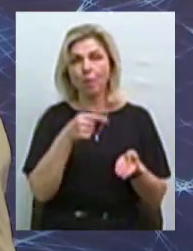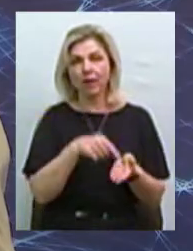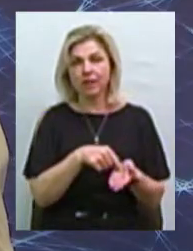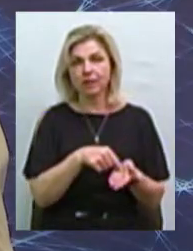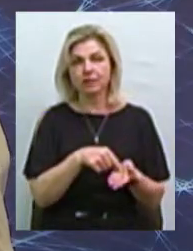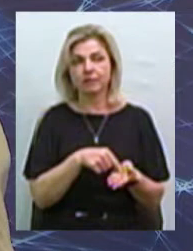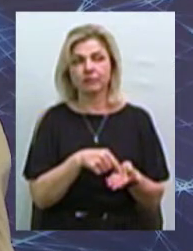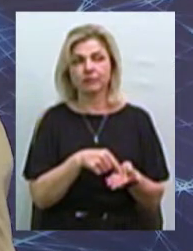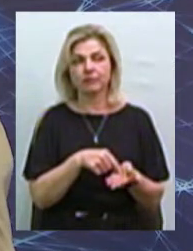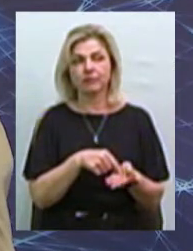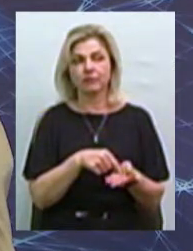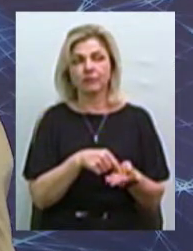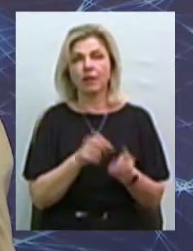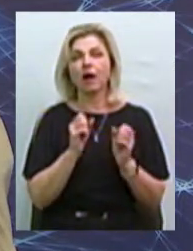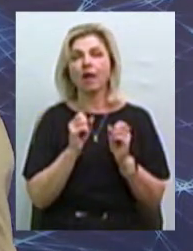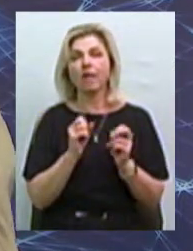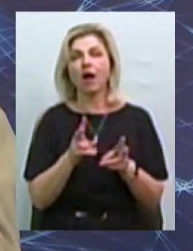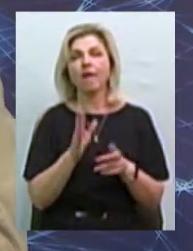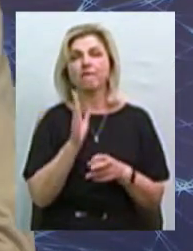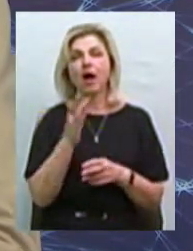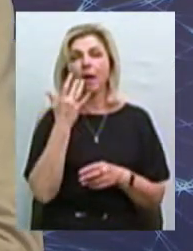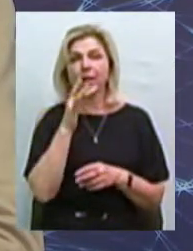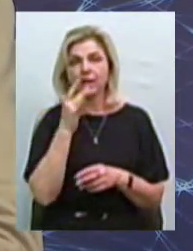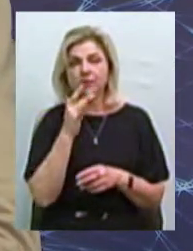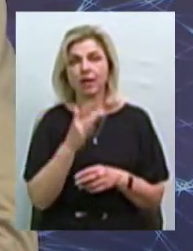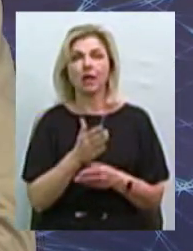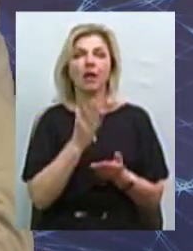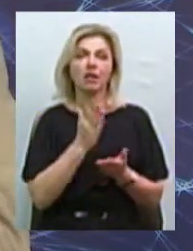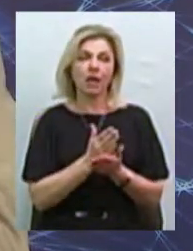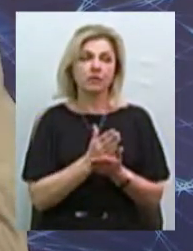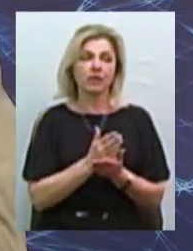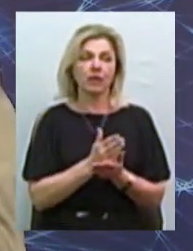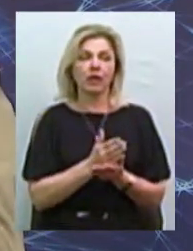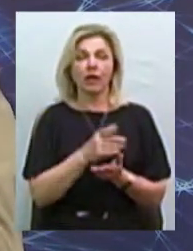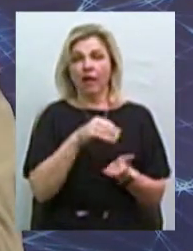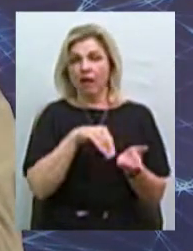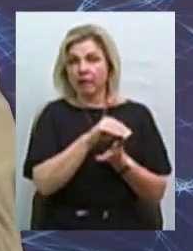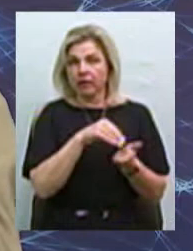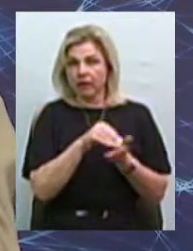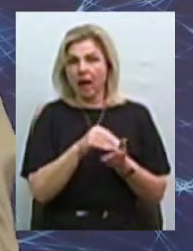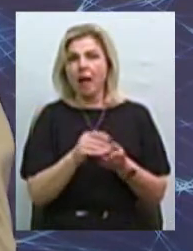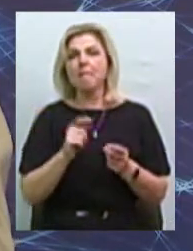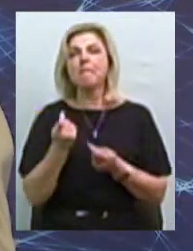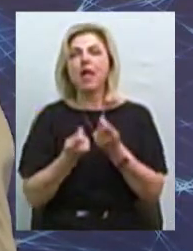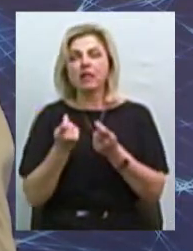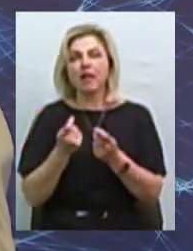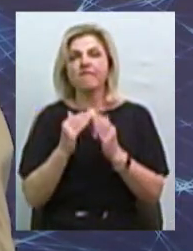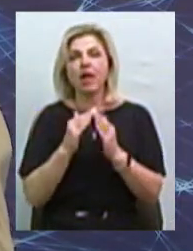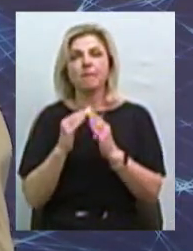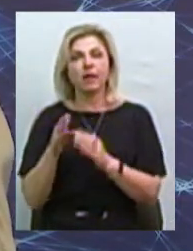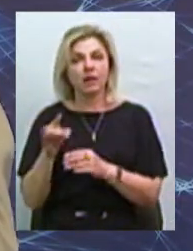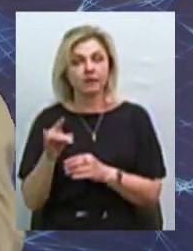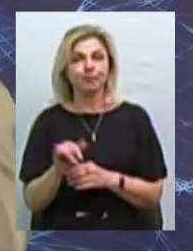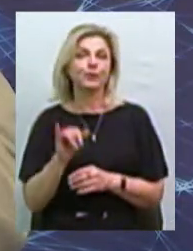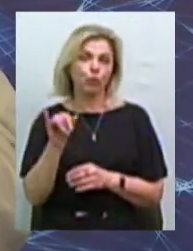майже як у Латинській Америці. Тобто, є латіфундіст, є якісь мілкі фермери, і в